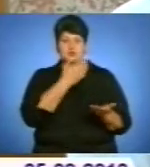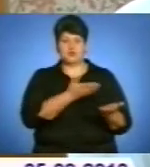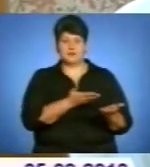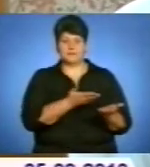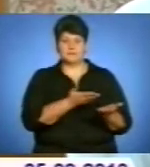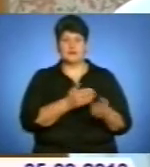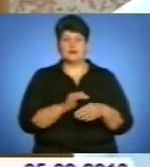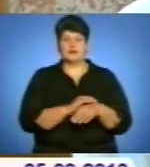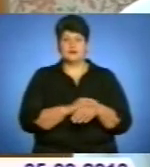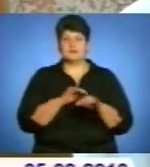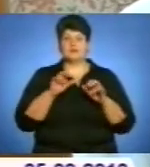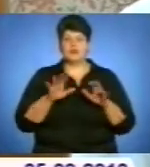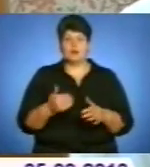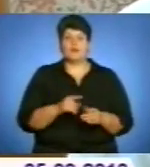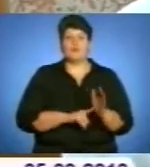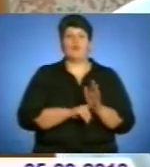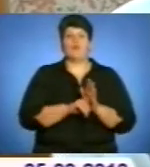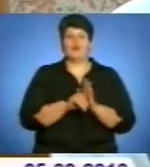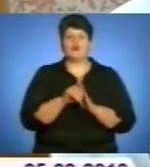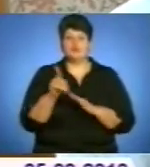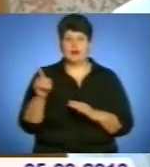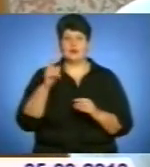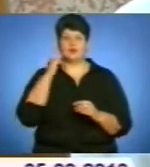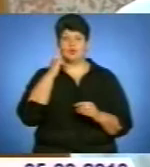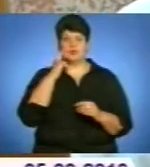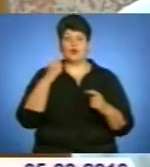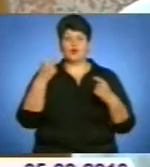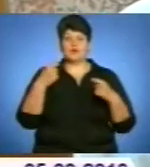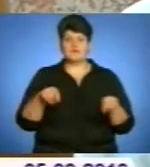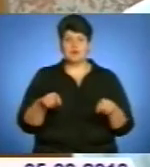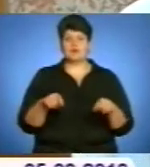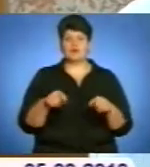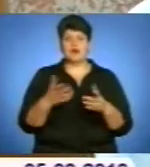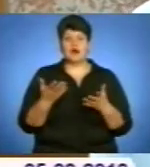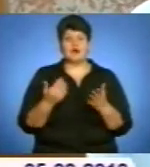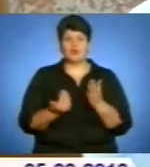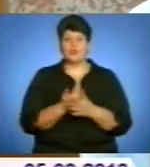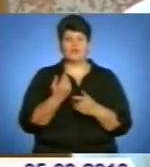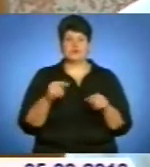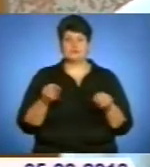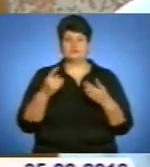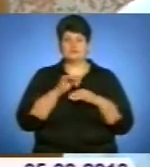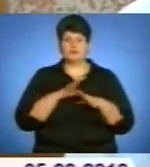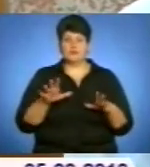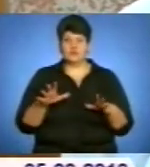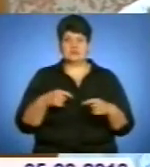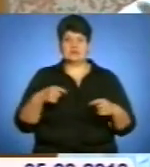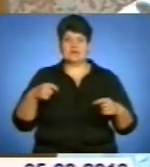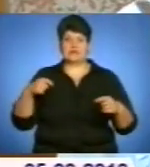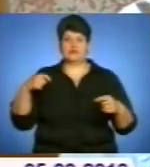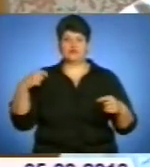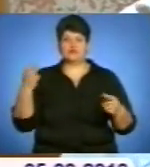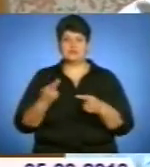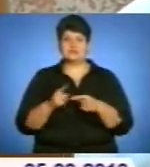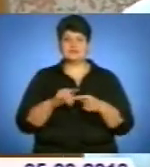намірами «Свободі» всі почали ініціативу розвалу комунальної системи аптек. Нової не створили, затягнулися це все в